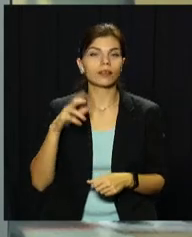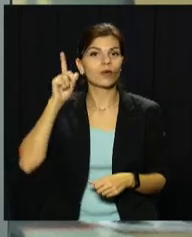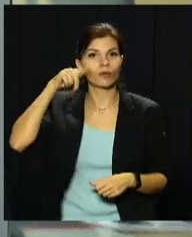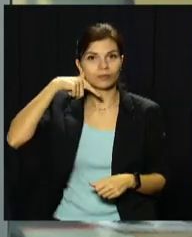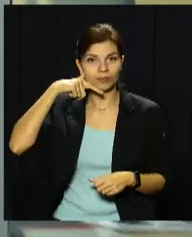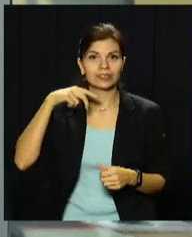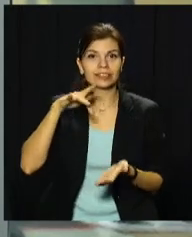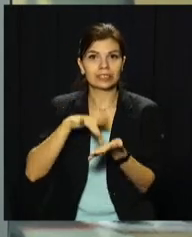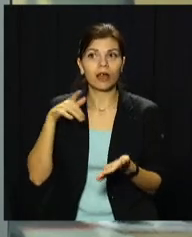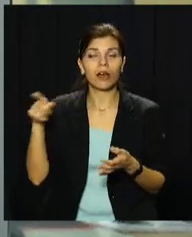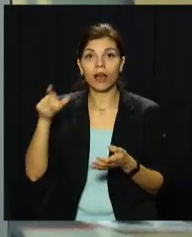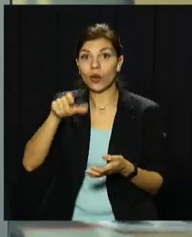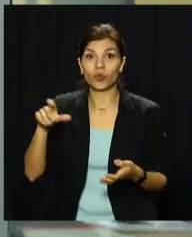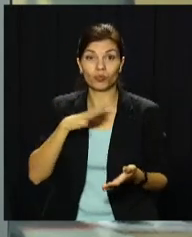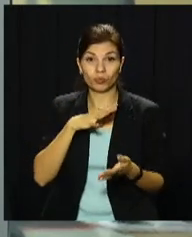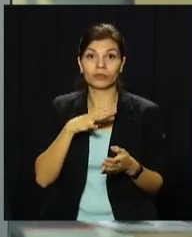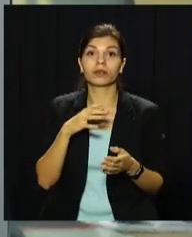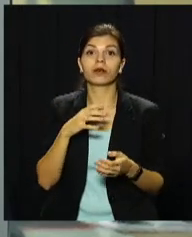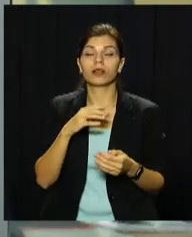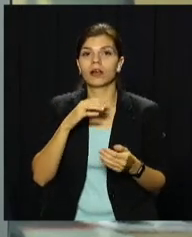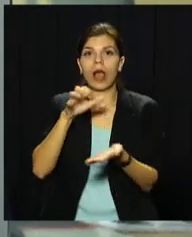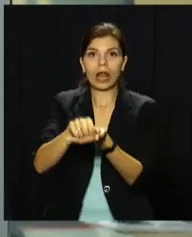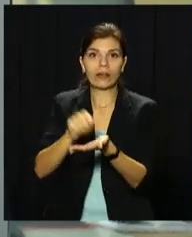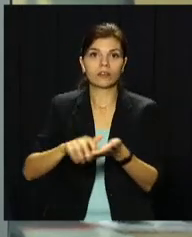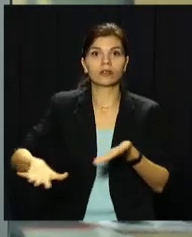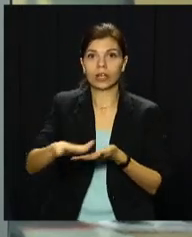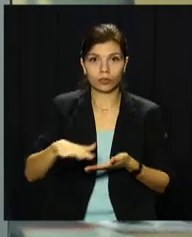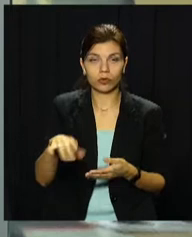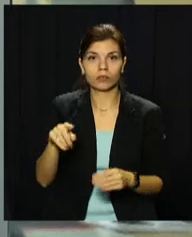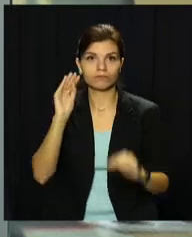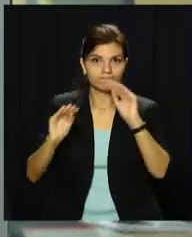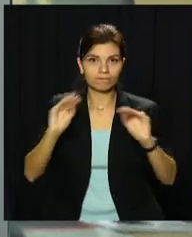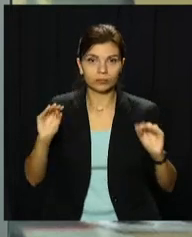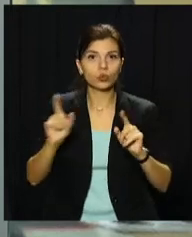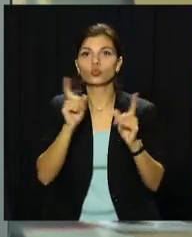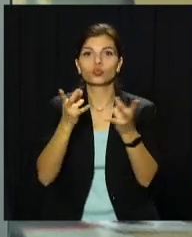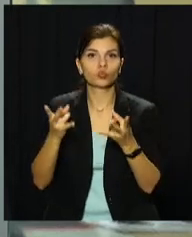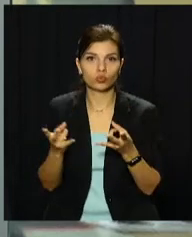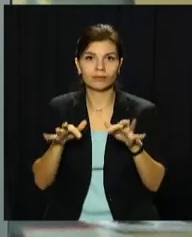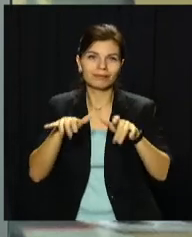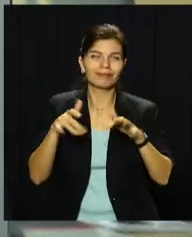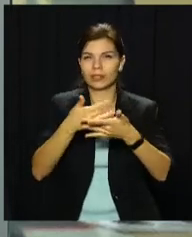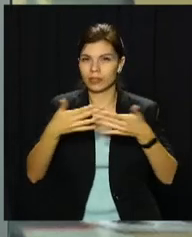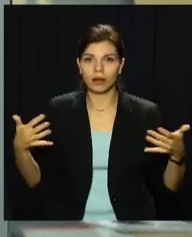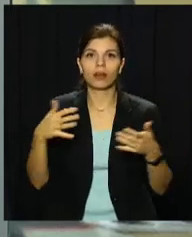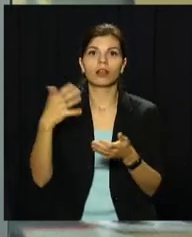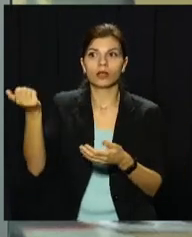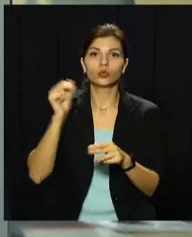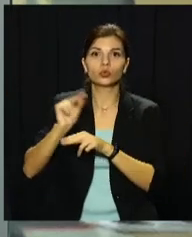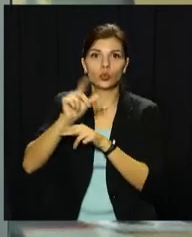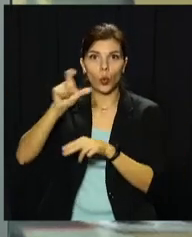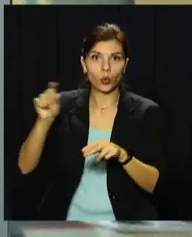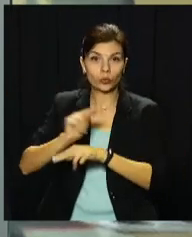говорять, зловмисники орендували квартири та офісні приміщення, облаштували їх необхідною оргтехнікою, наняли та навчили